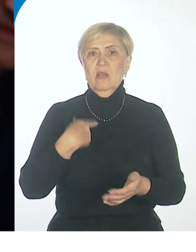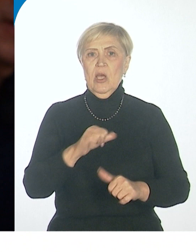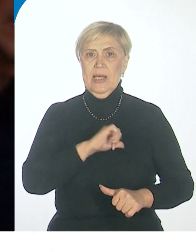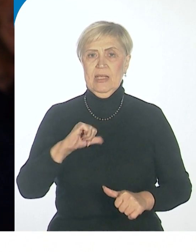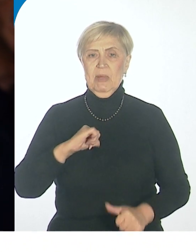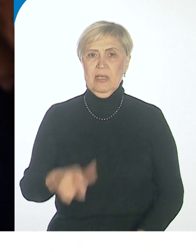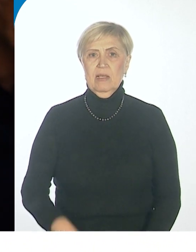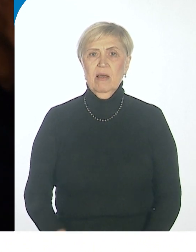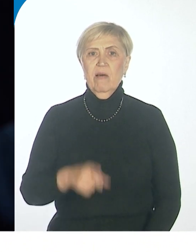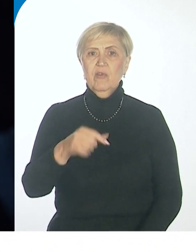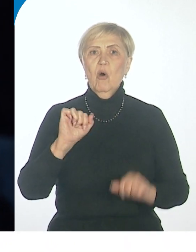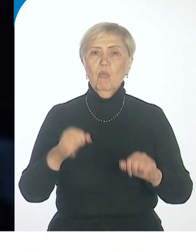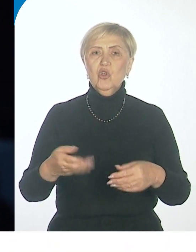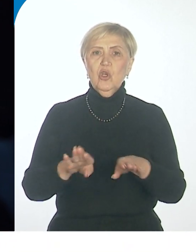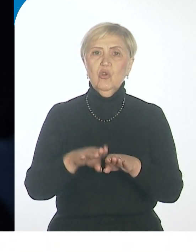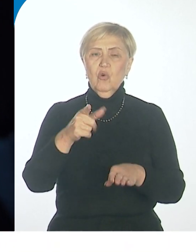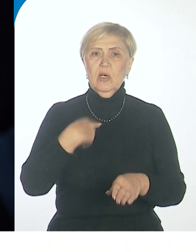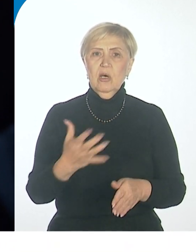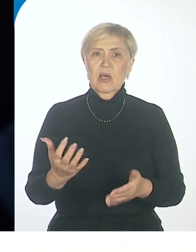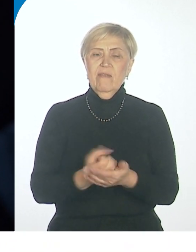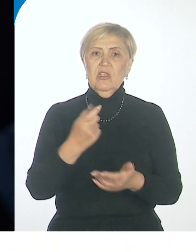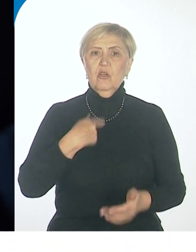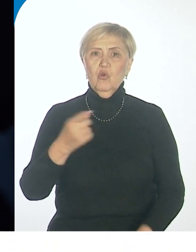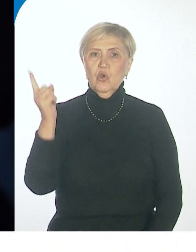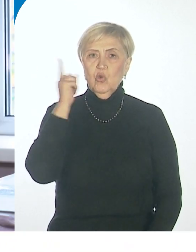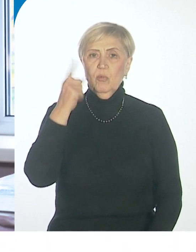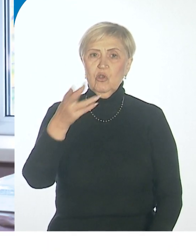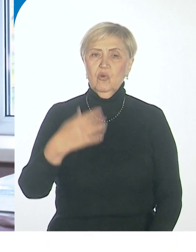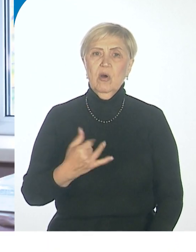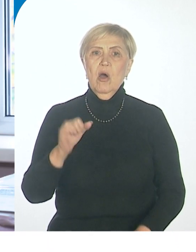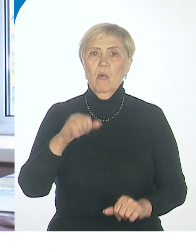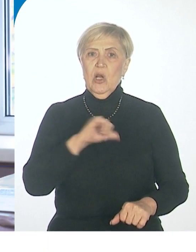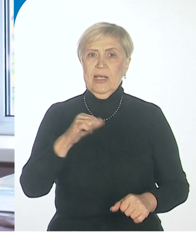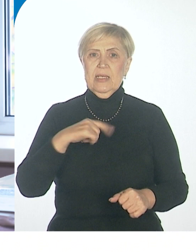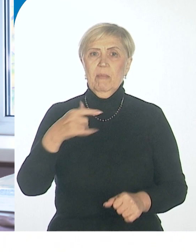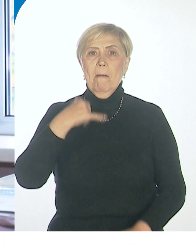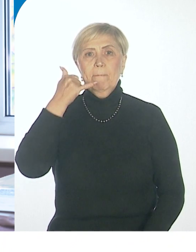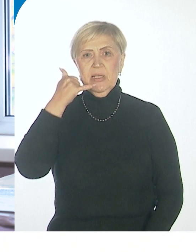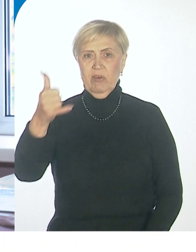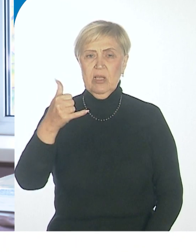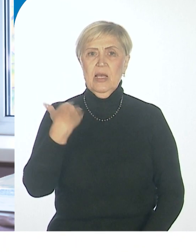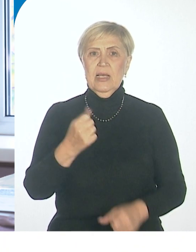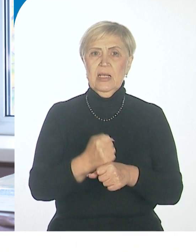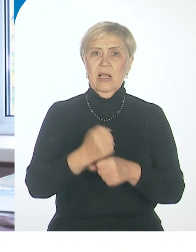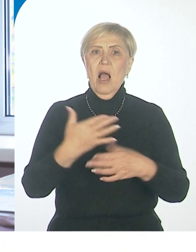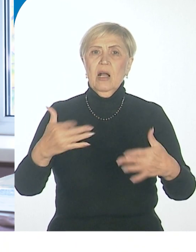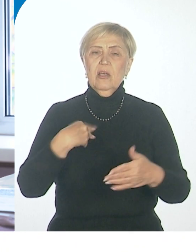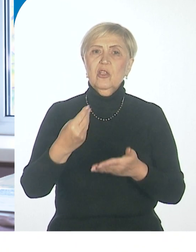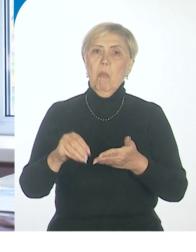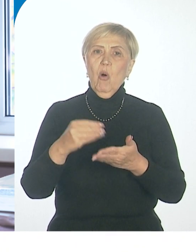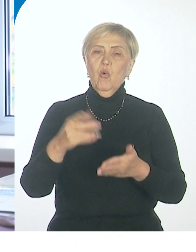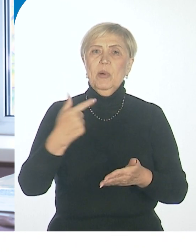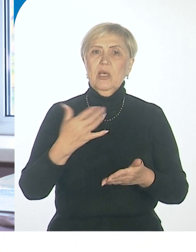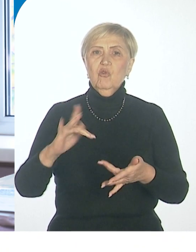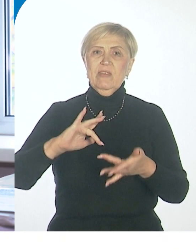можете не только просто снять трубочку на телефоне, но вы можете и сами позвонить, и сделать какие-то покупки